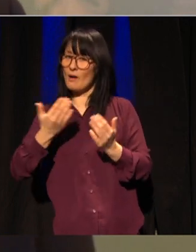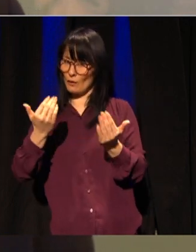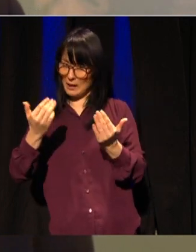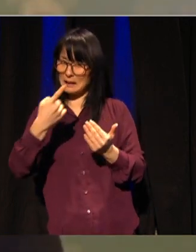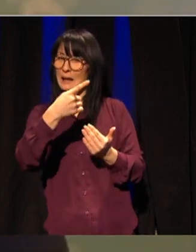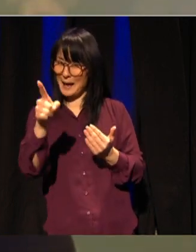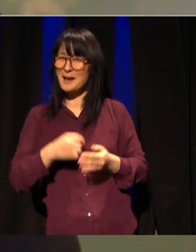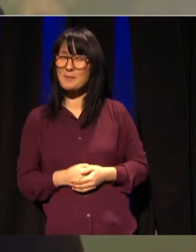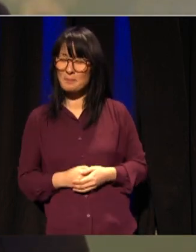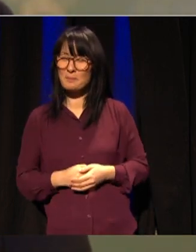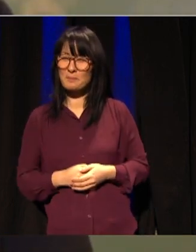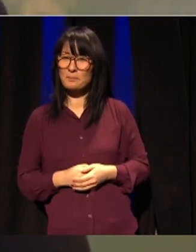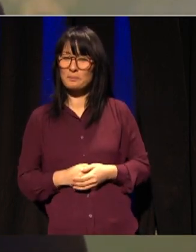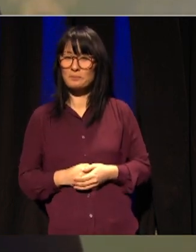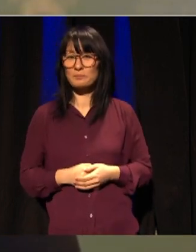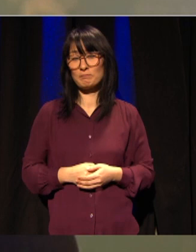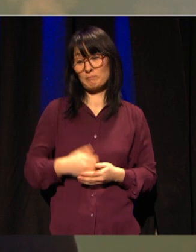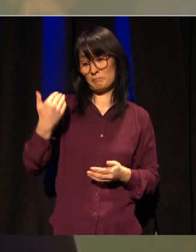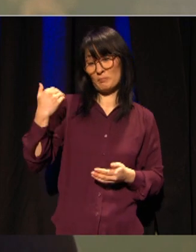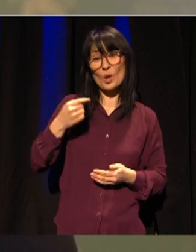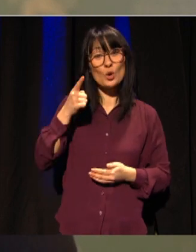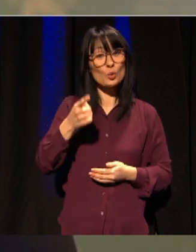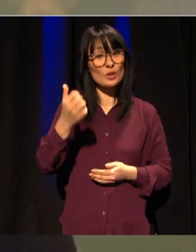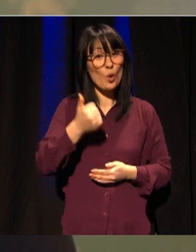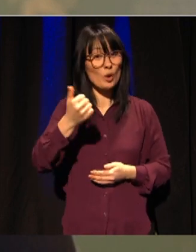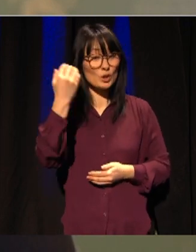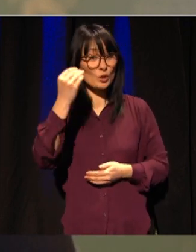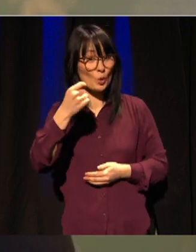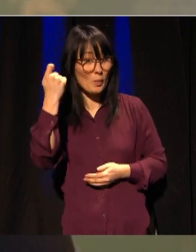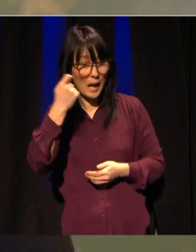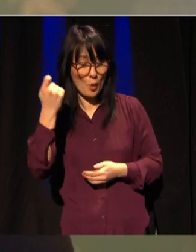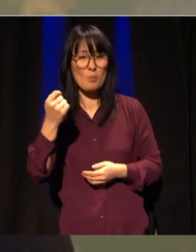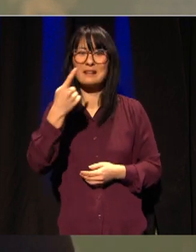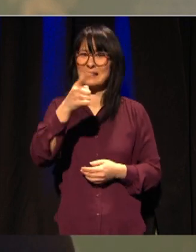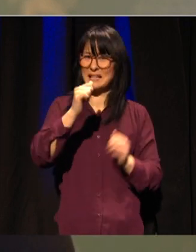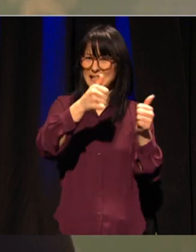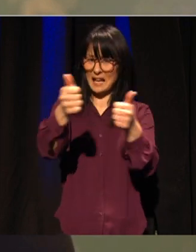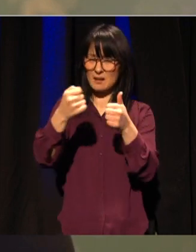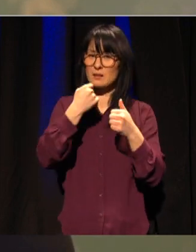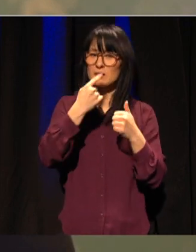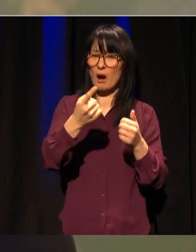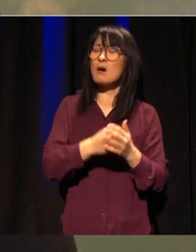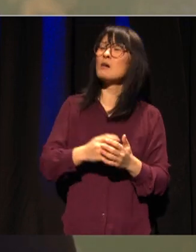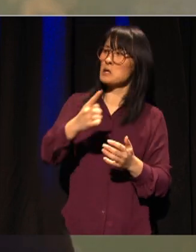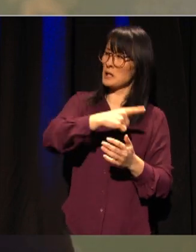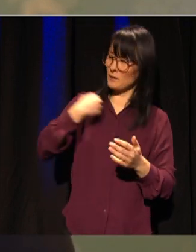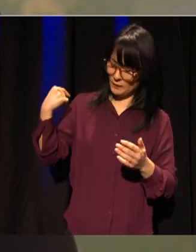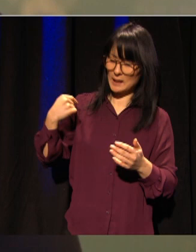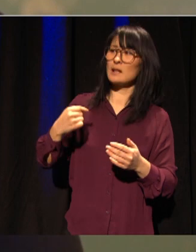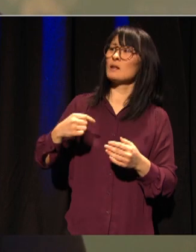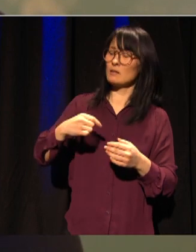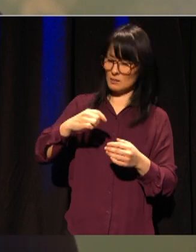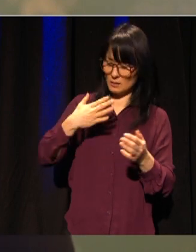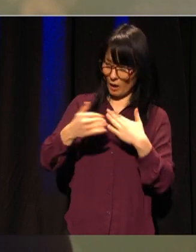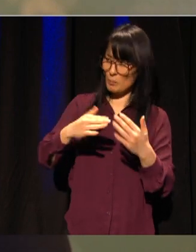dere For 120 problemet så dere selv fast at dere er det universitetet som skapte det